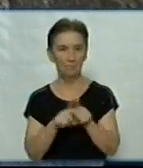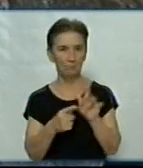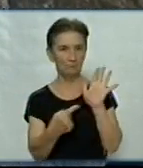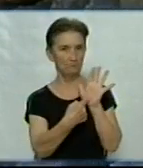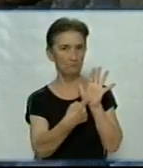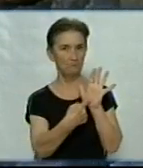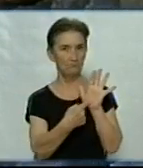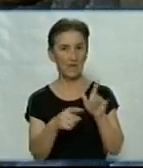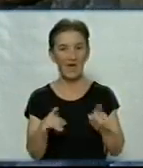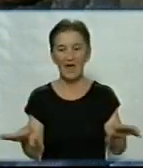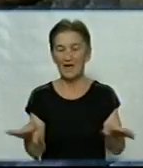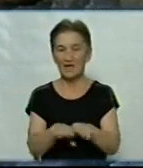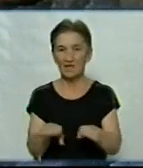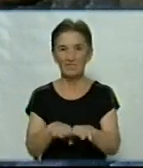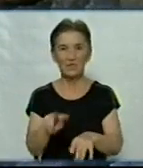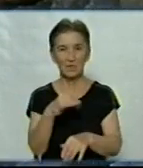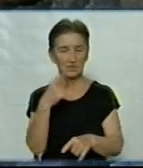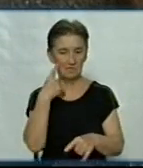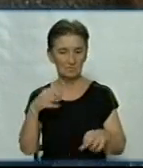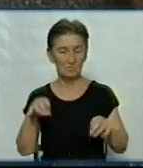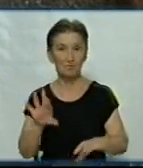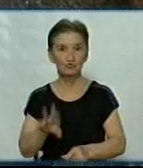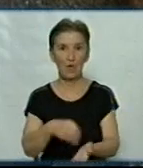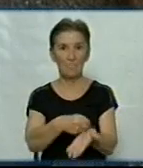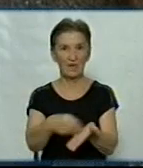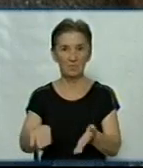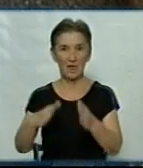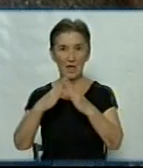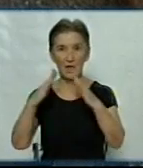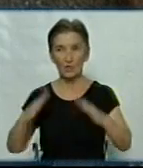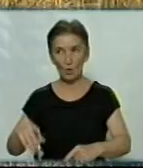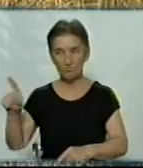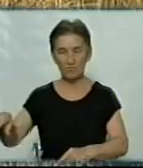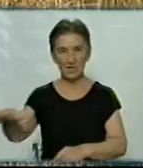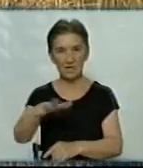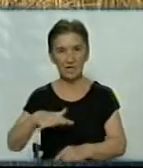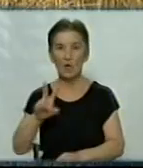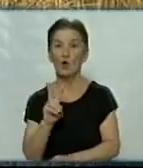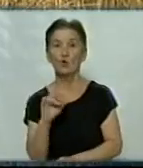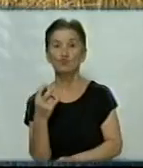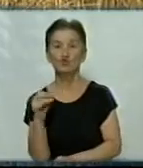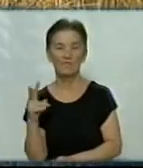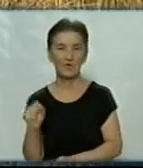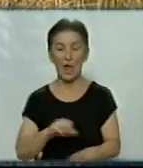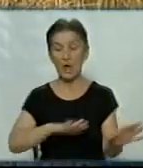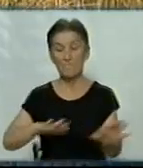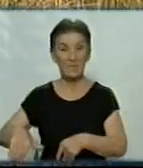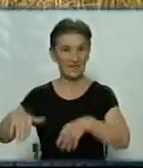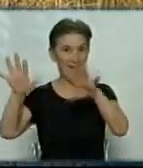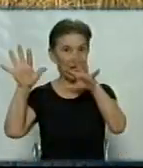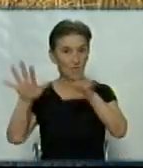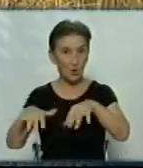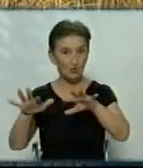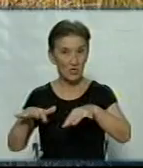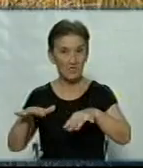приладу. Каже, рівень радіації вирішив виміряти після придбання будинку в мікрорайоні Кущівка. Після дощу зі стріхи